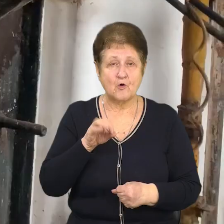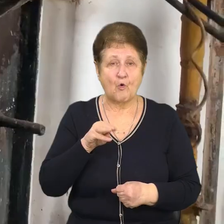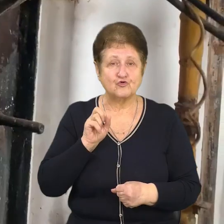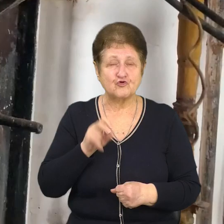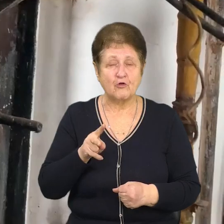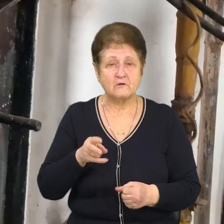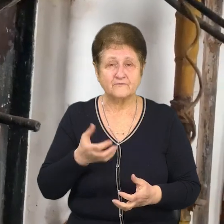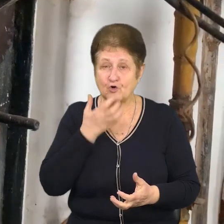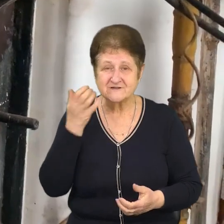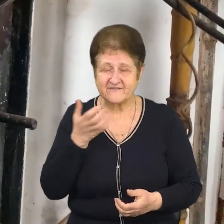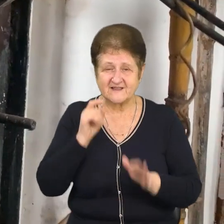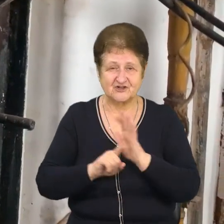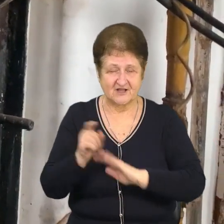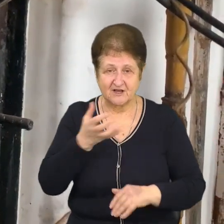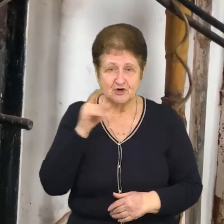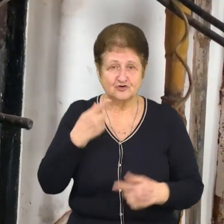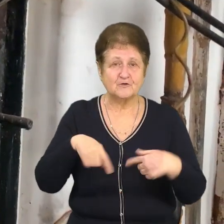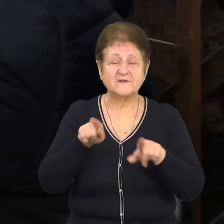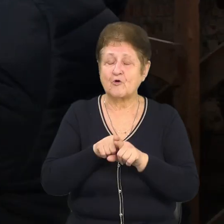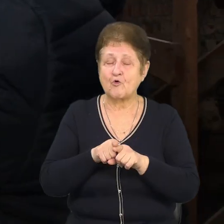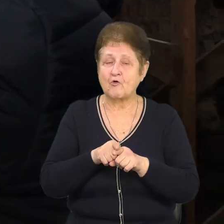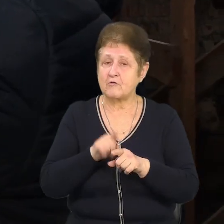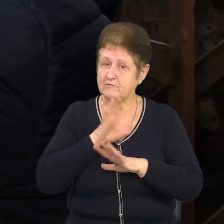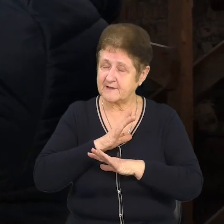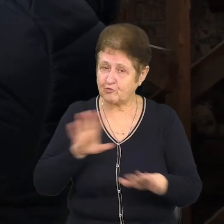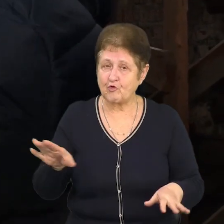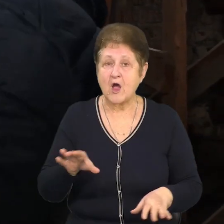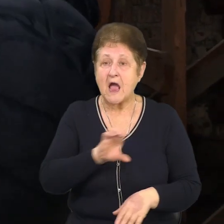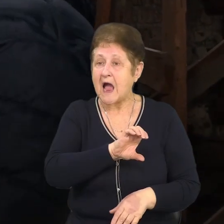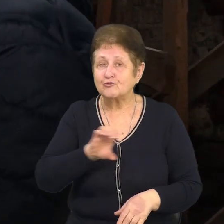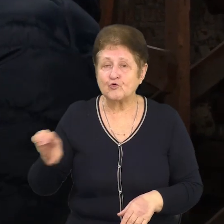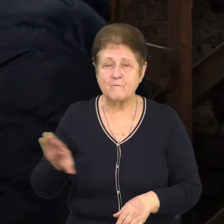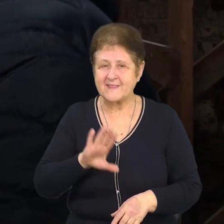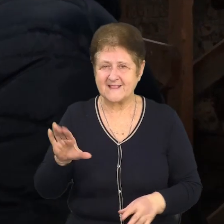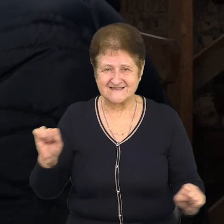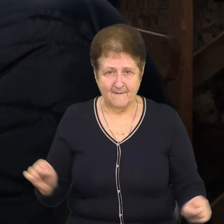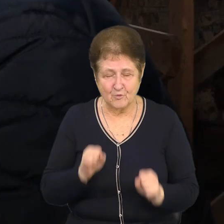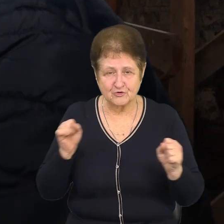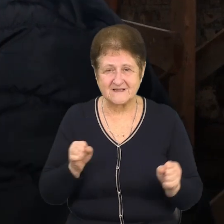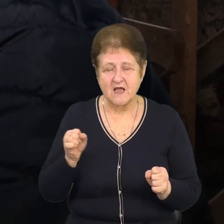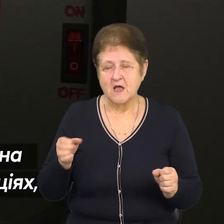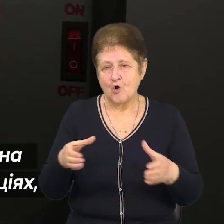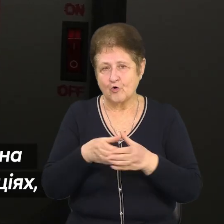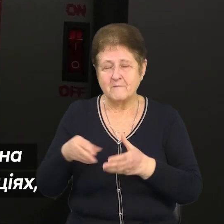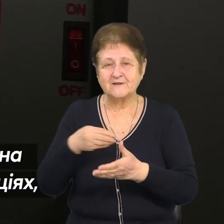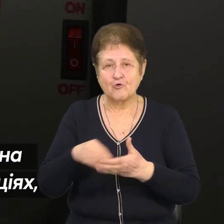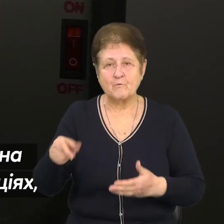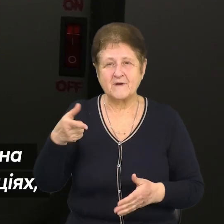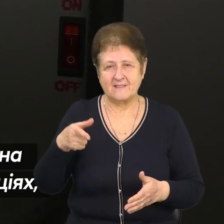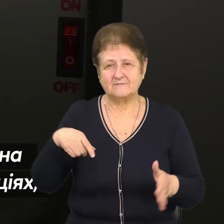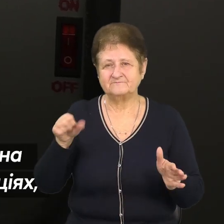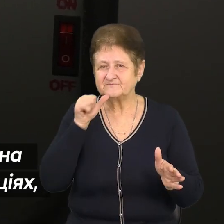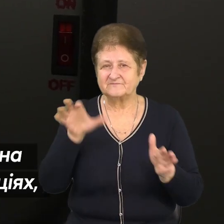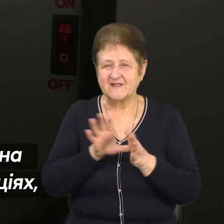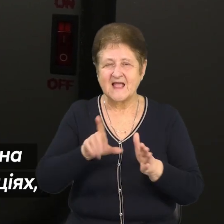кипіти. Щоб цього не сталося, а труби в будинках не перемерзли, громада купила для котельні генератор. Порядку 20-ти